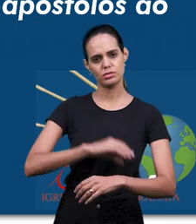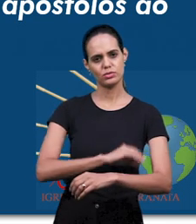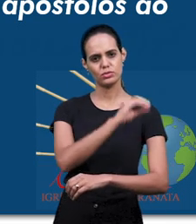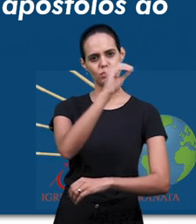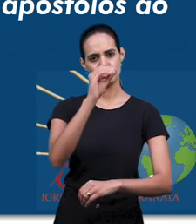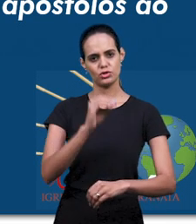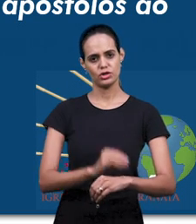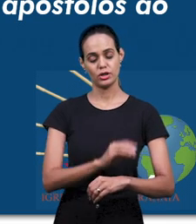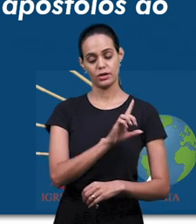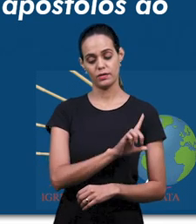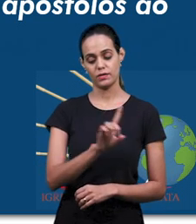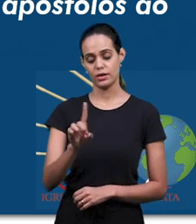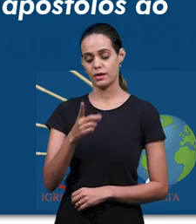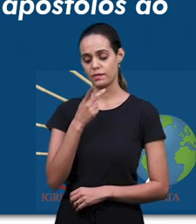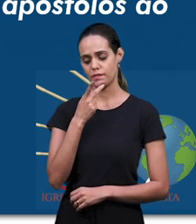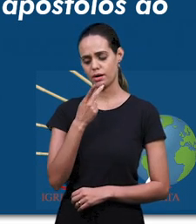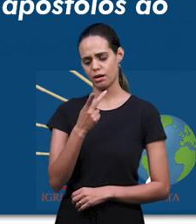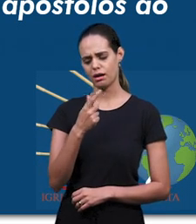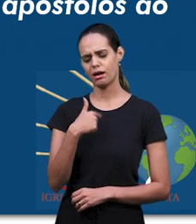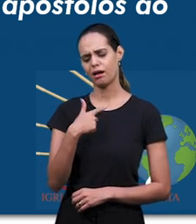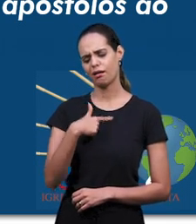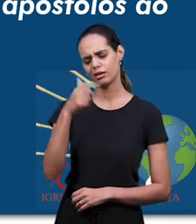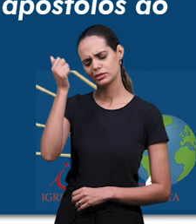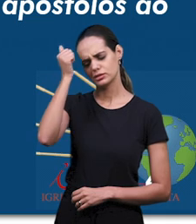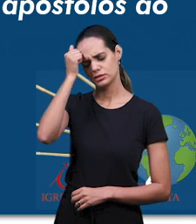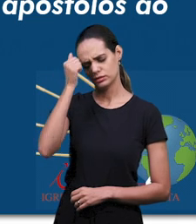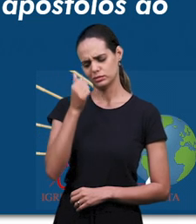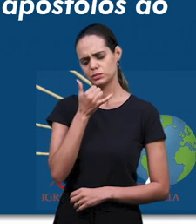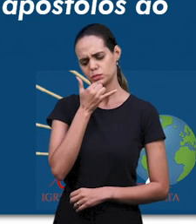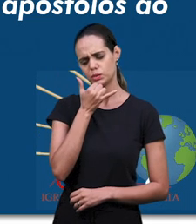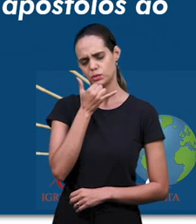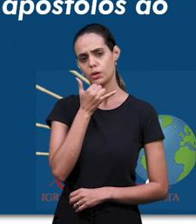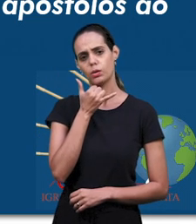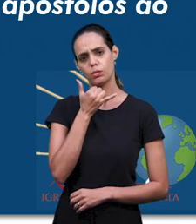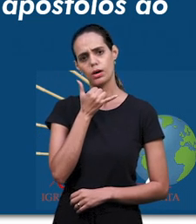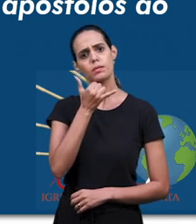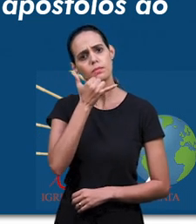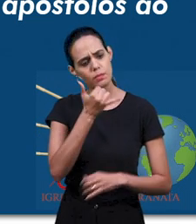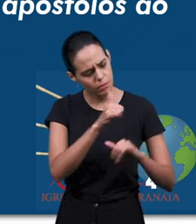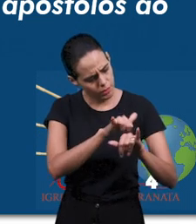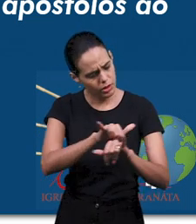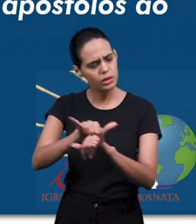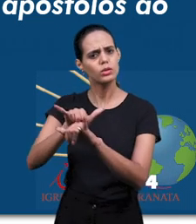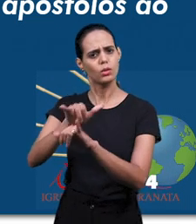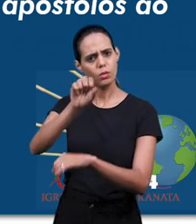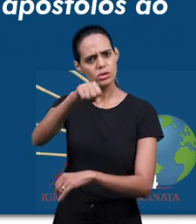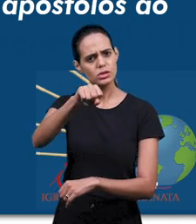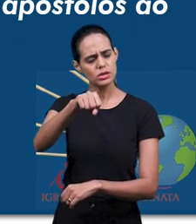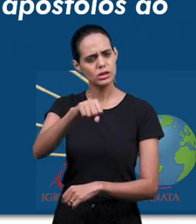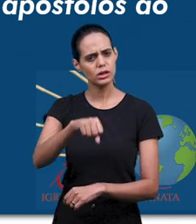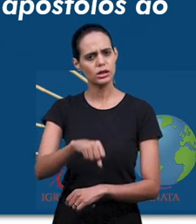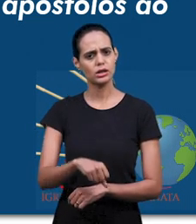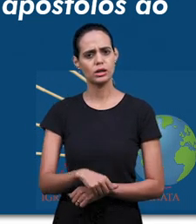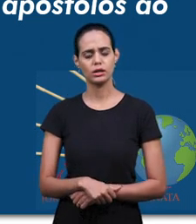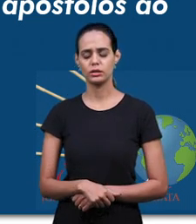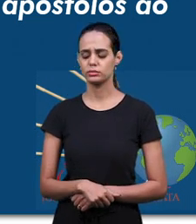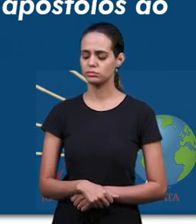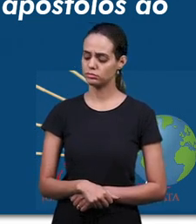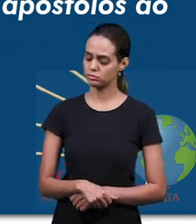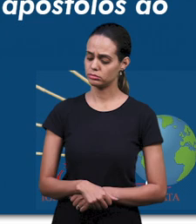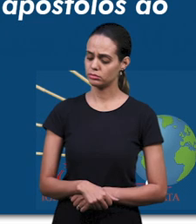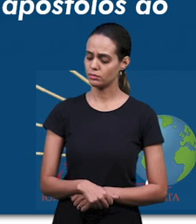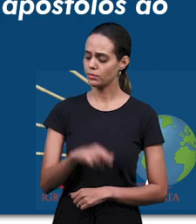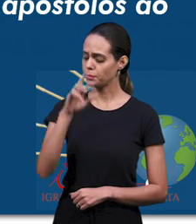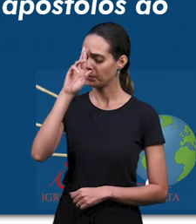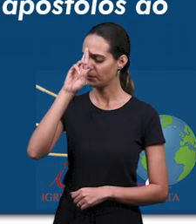И сказали апостолы Господу, умножь в нас веру.